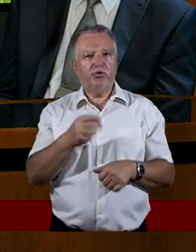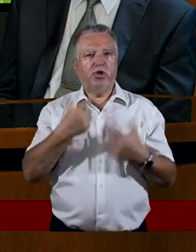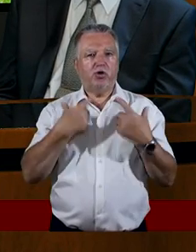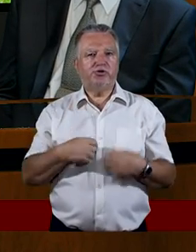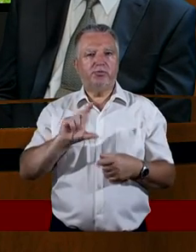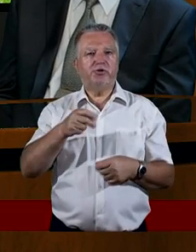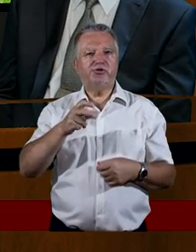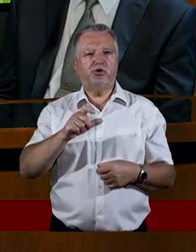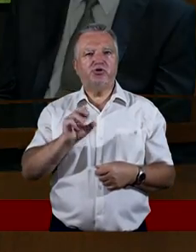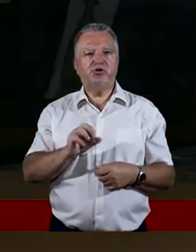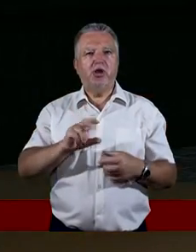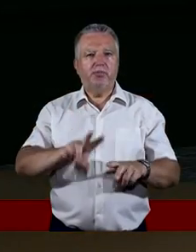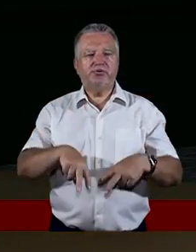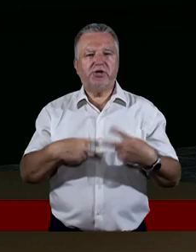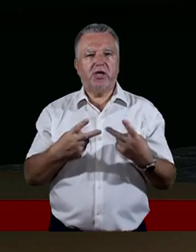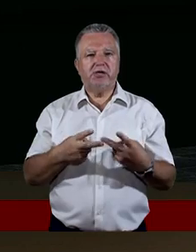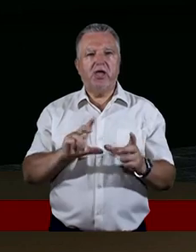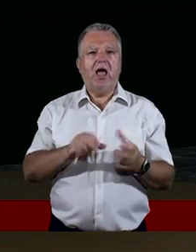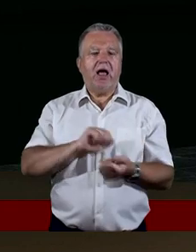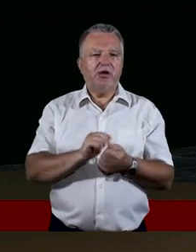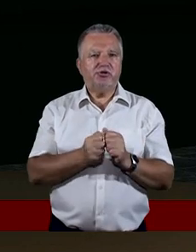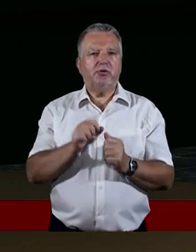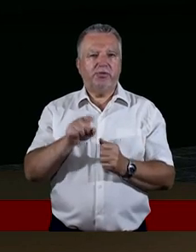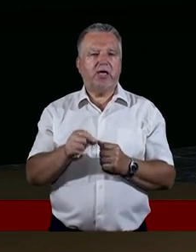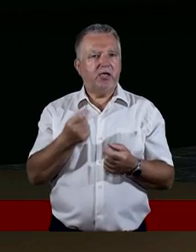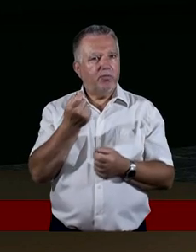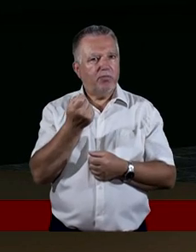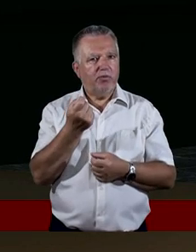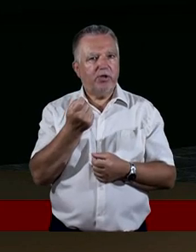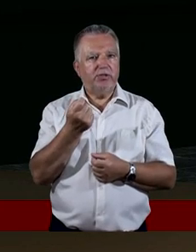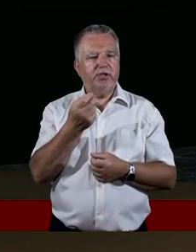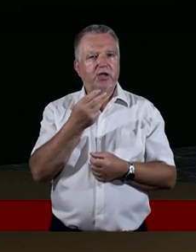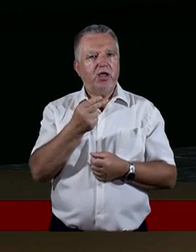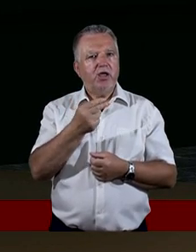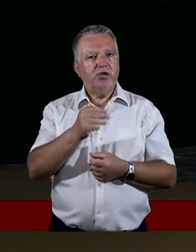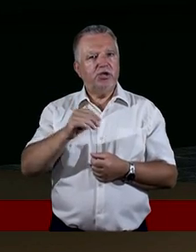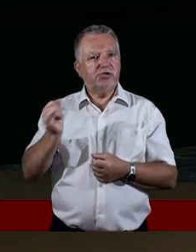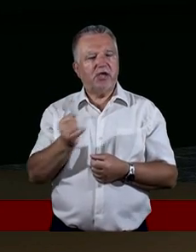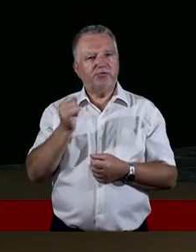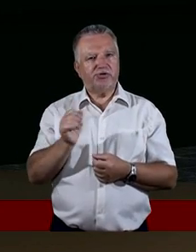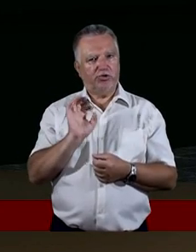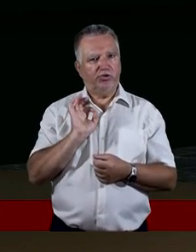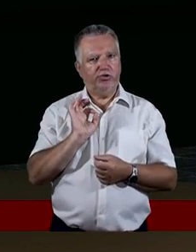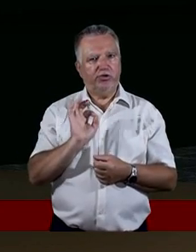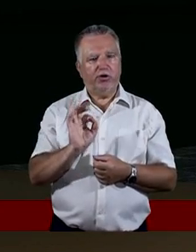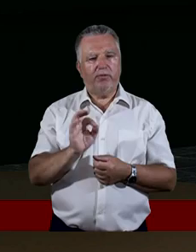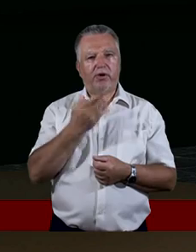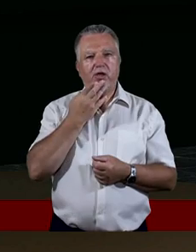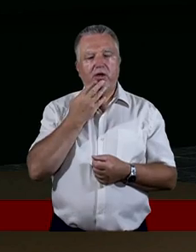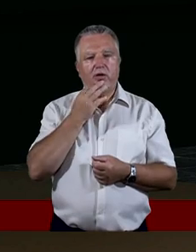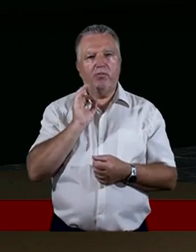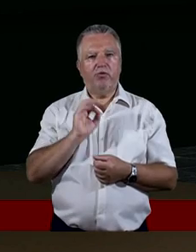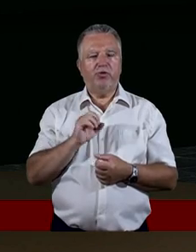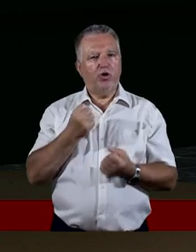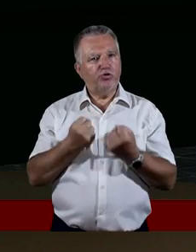przekazać. Ale są też takie momenty, nie zawsze sprzyjające. Czyli mówię o jakichś takich